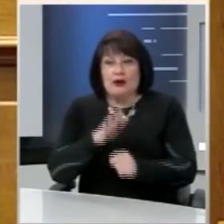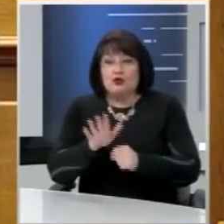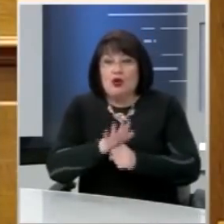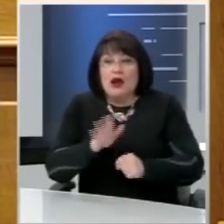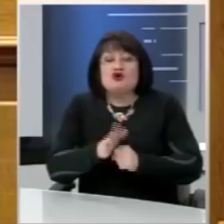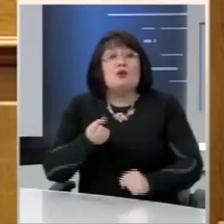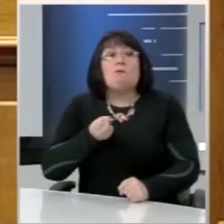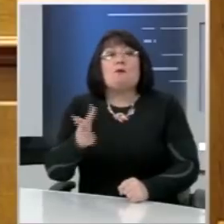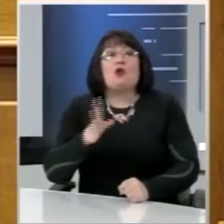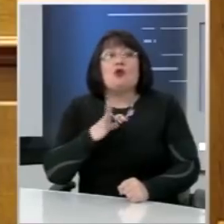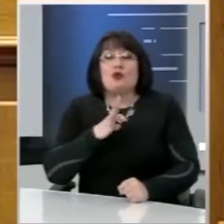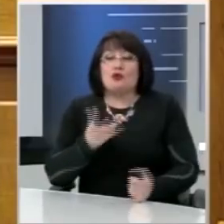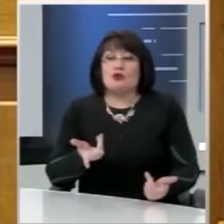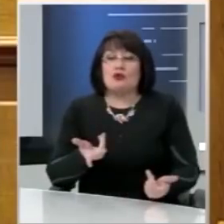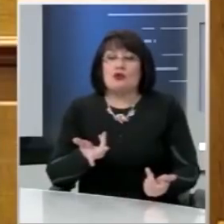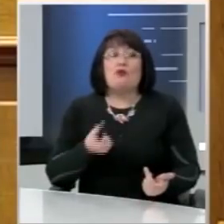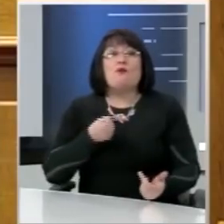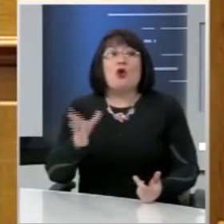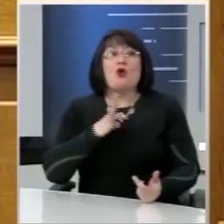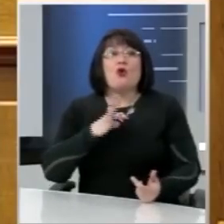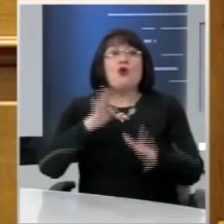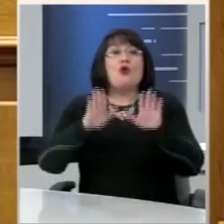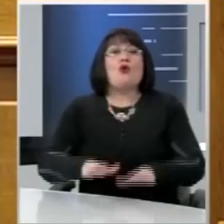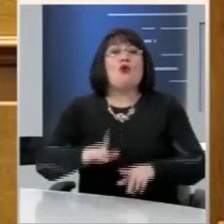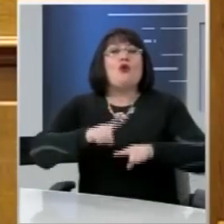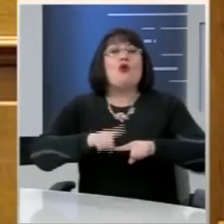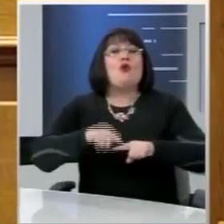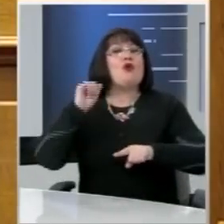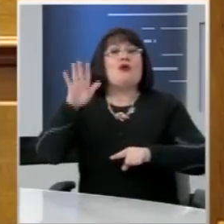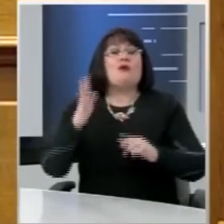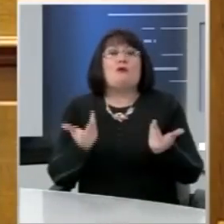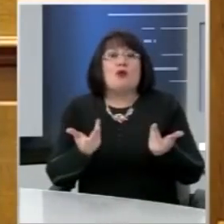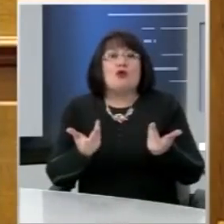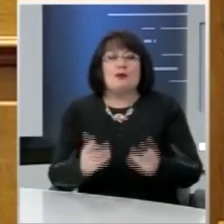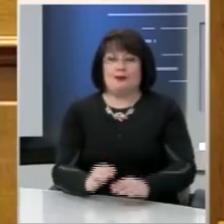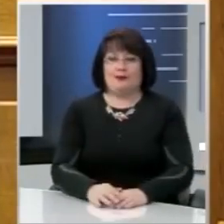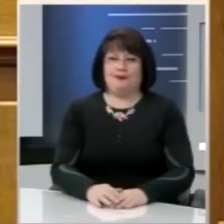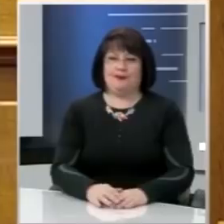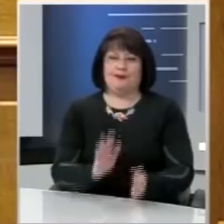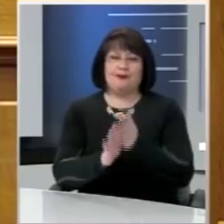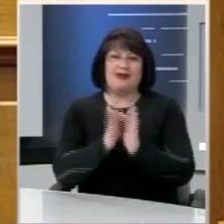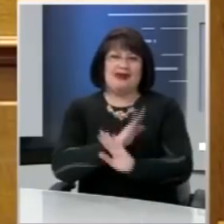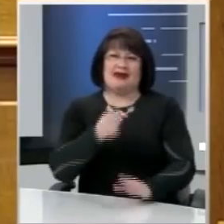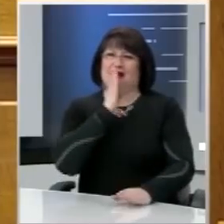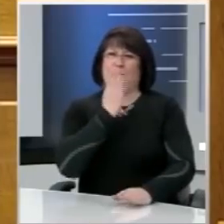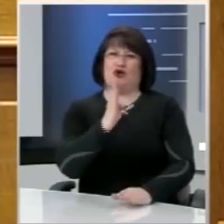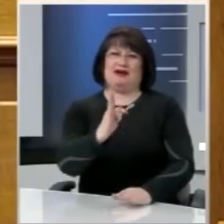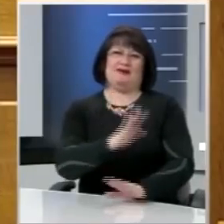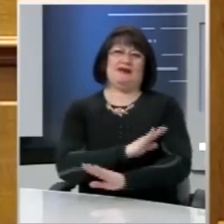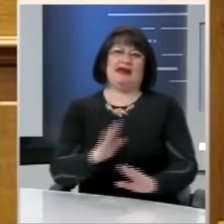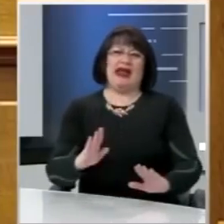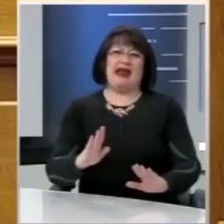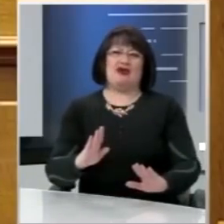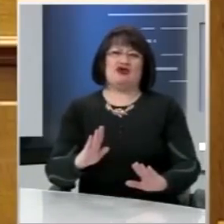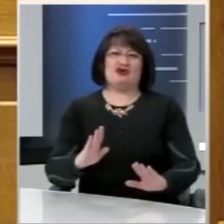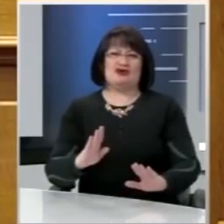για να δούμε πόσοι Έλληνες πολίτες βρίσκονται στο εξωτερικό. Ας σταματήσει λοιπόν η υποκρισία και η